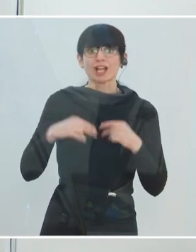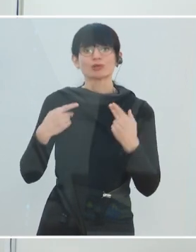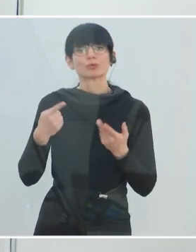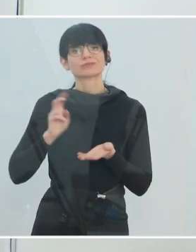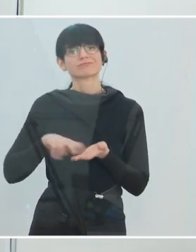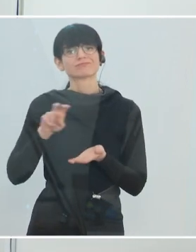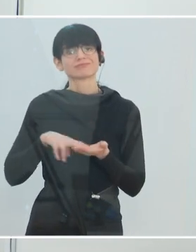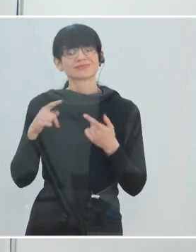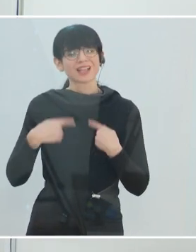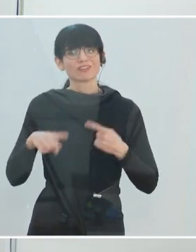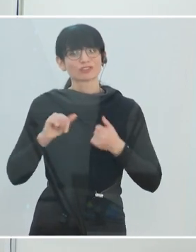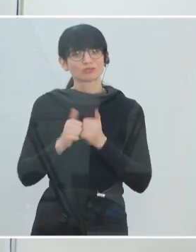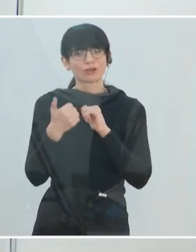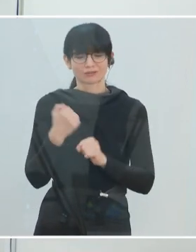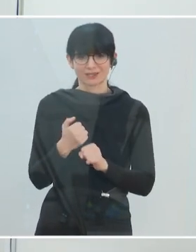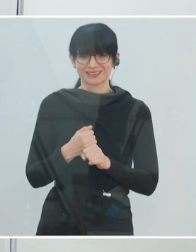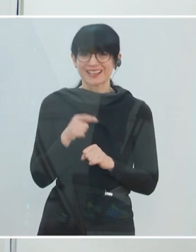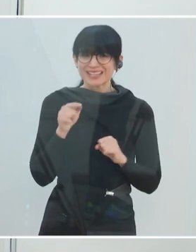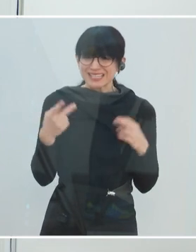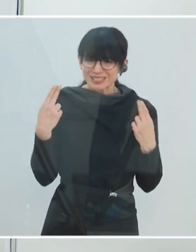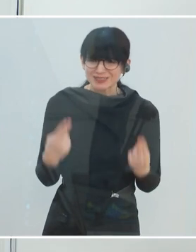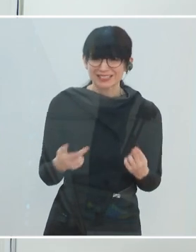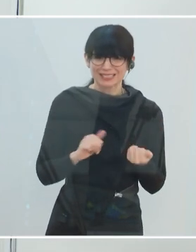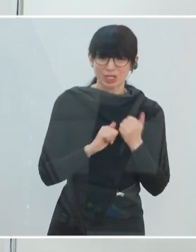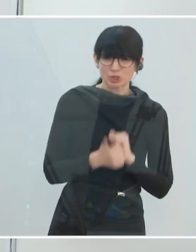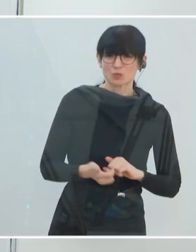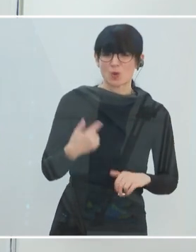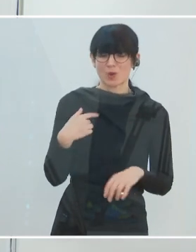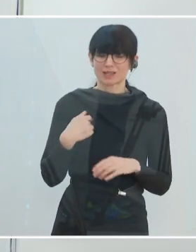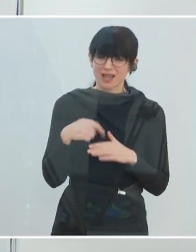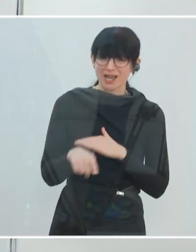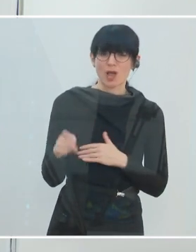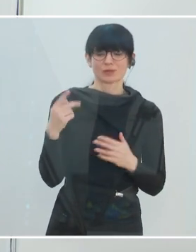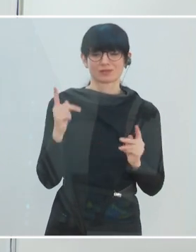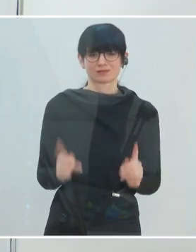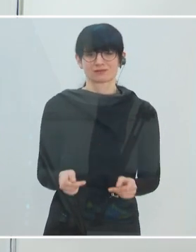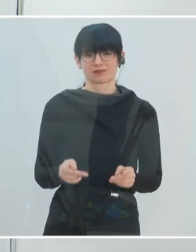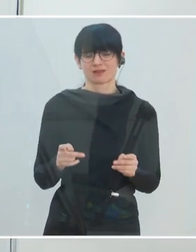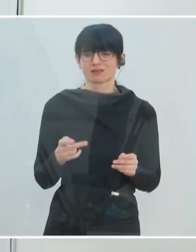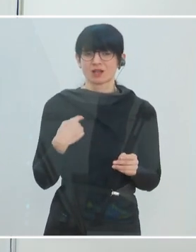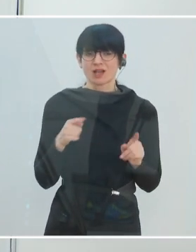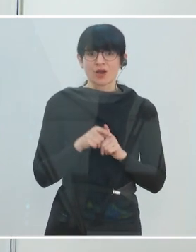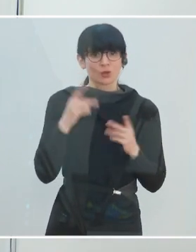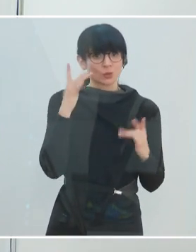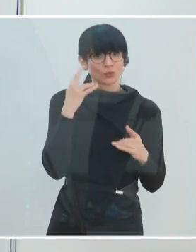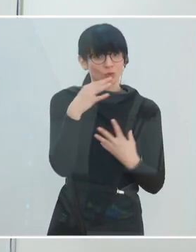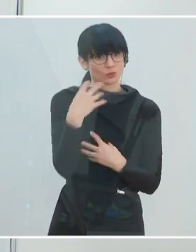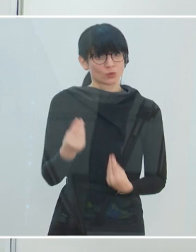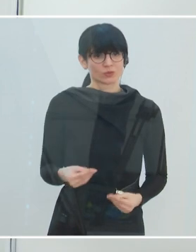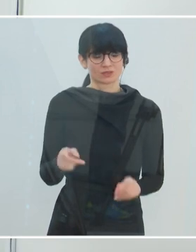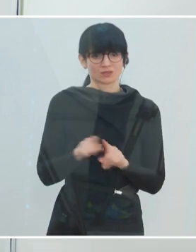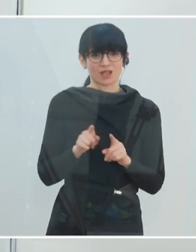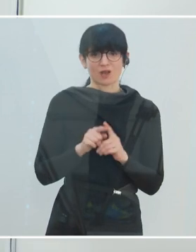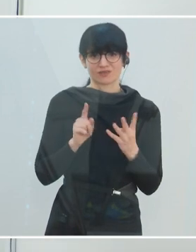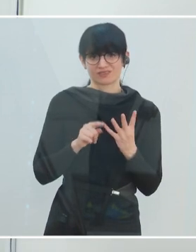sporteln? Das sind wichtige Dinge, dass sie das dürfen, dass sie Sport betreiben können, dass sie rausgehen können. Aber auch Kultur und Kunst sind